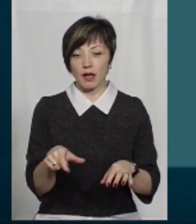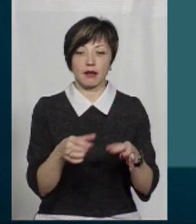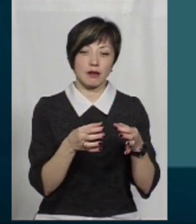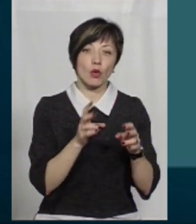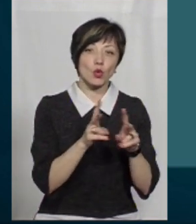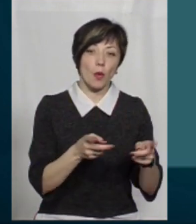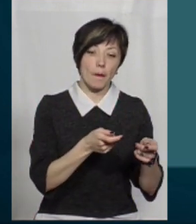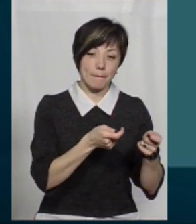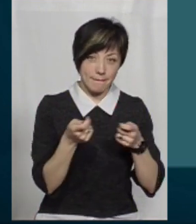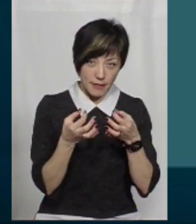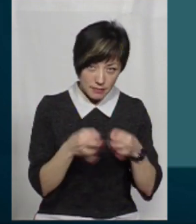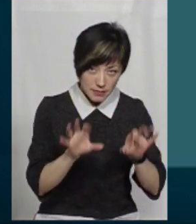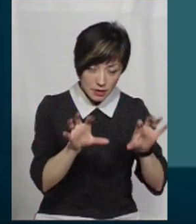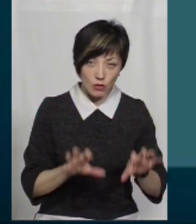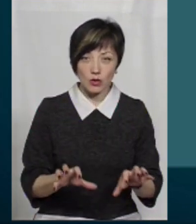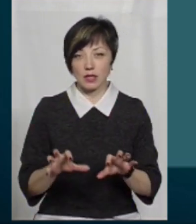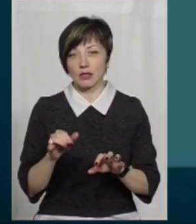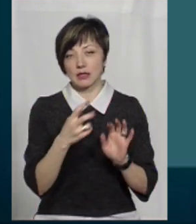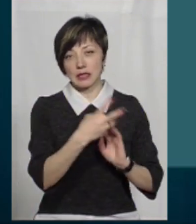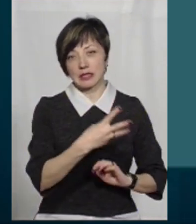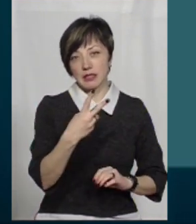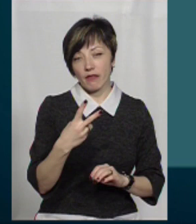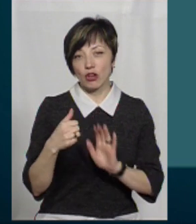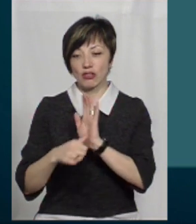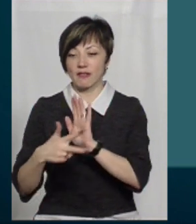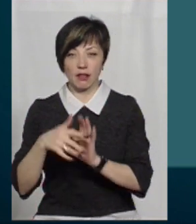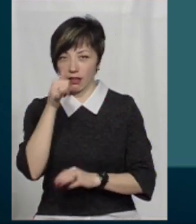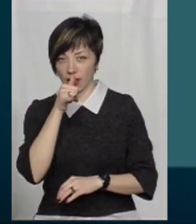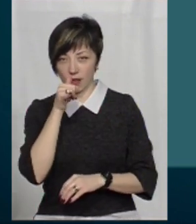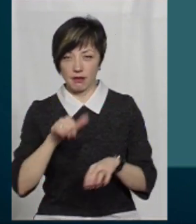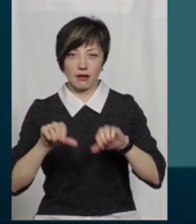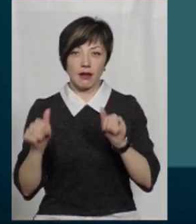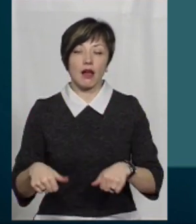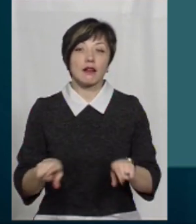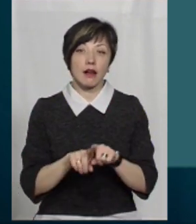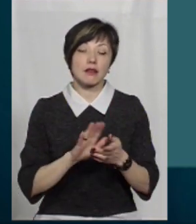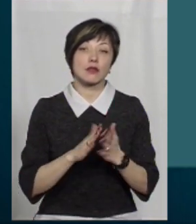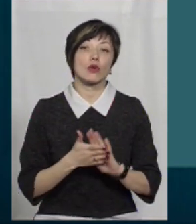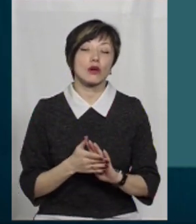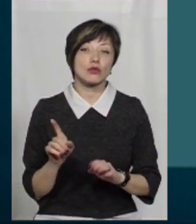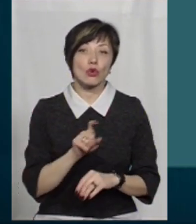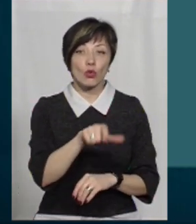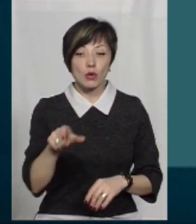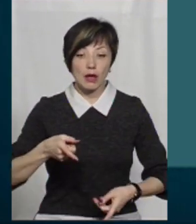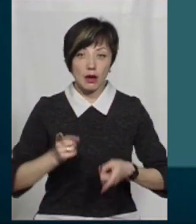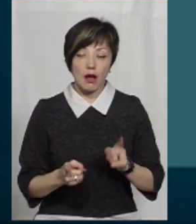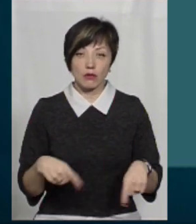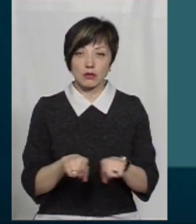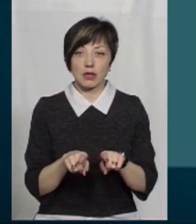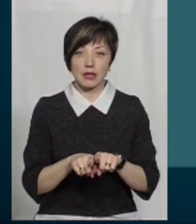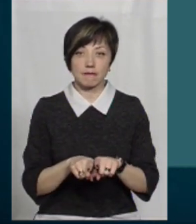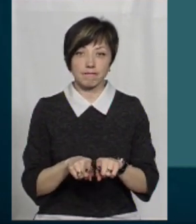розмитнилося. Тобто 32-68 відсотків. В основному, така картина склалася в зв'язку з тим, що людей реально по таких